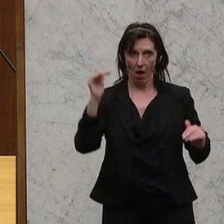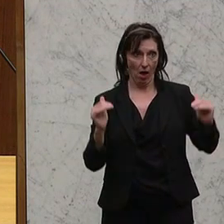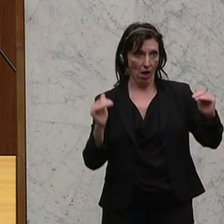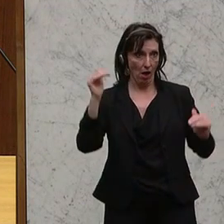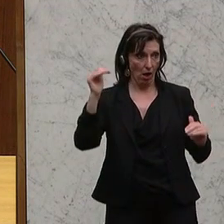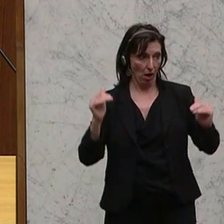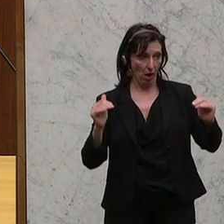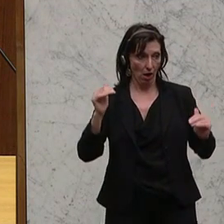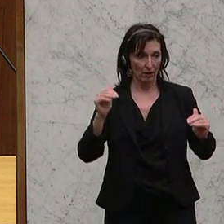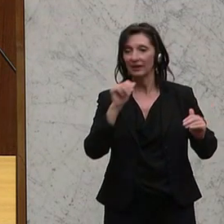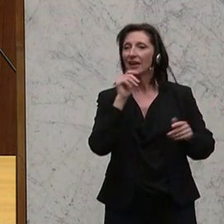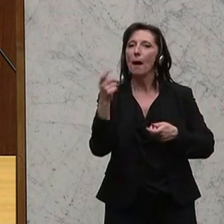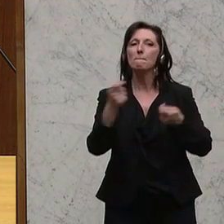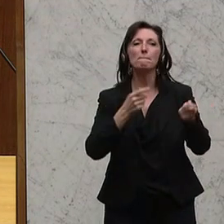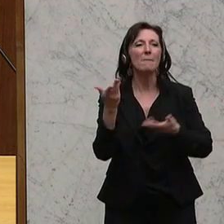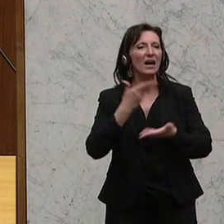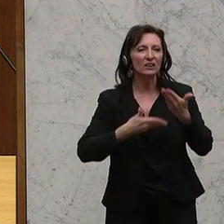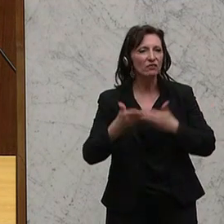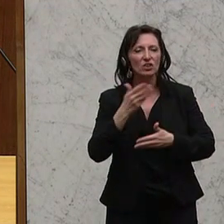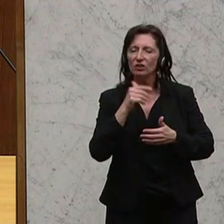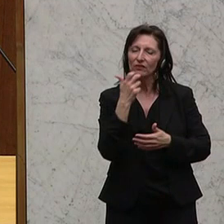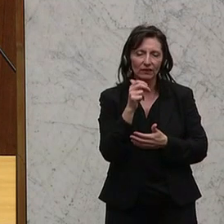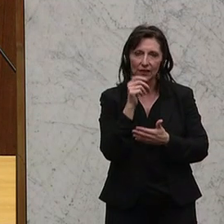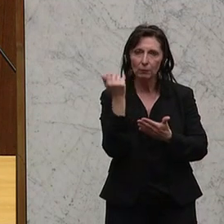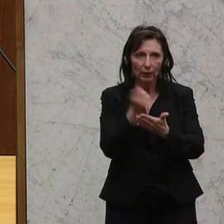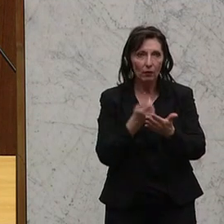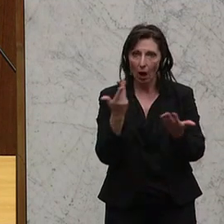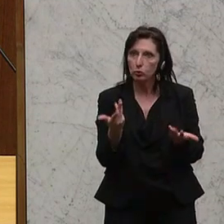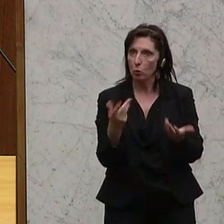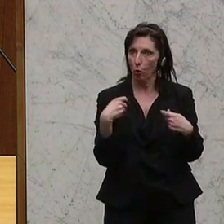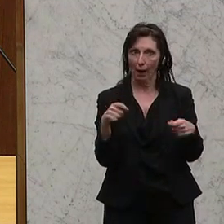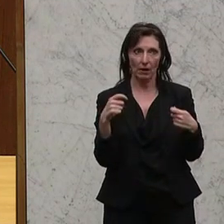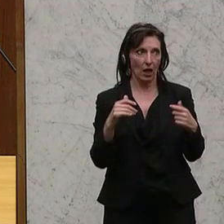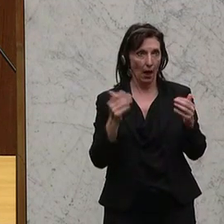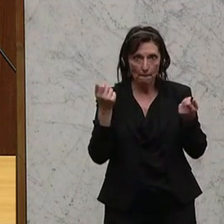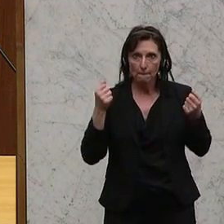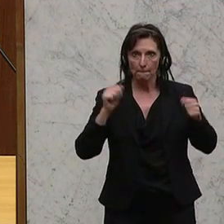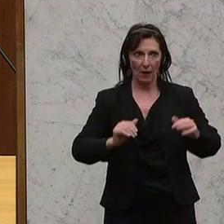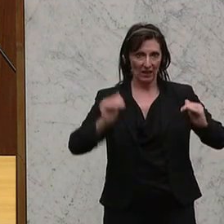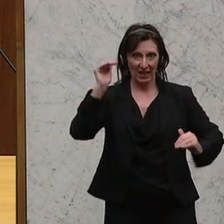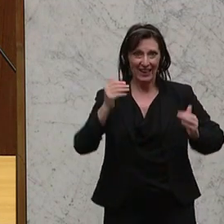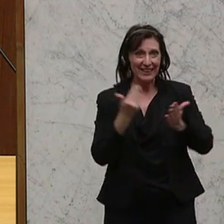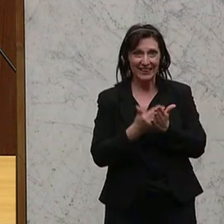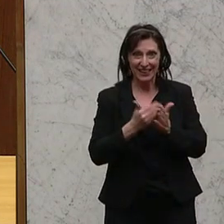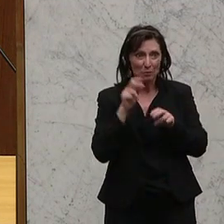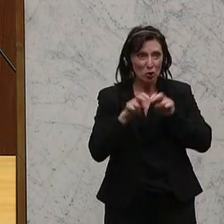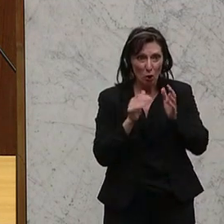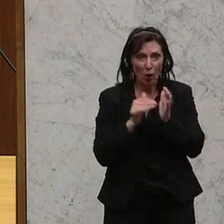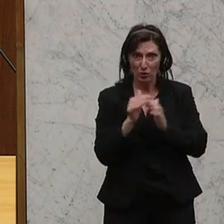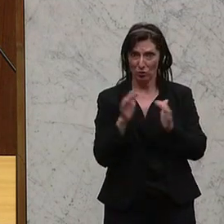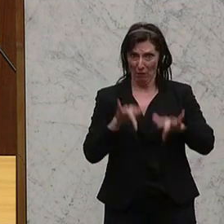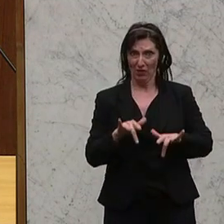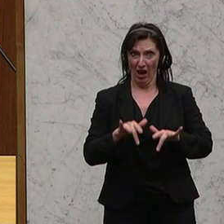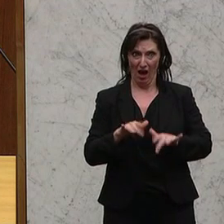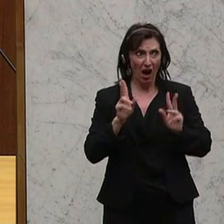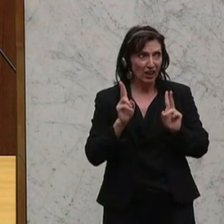bekämpfe nicht die Marktwirtschaft, das sind halt kapitalistische Machtverhältnisse. Deshalb gibt es ja Eingriffe über das Steuersystem. Deshalb gibt